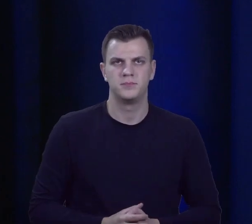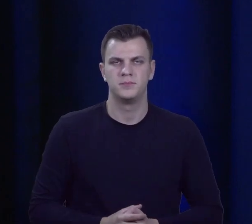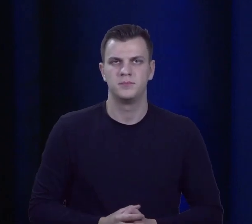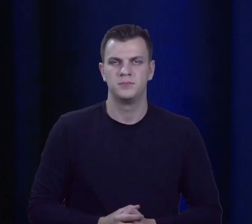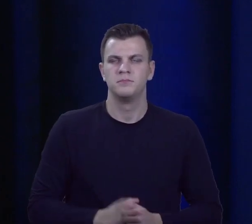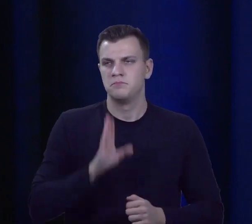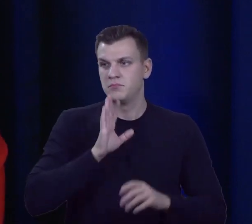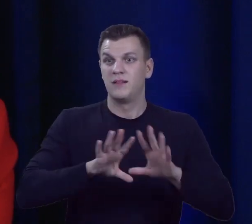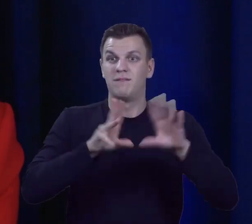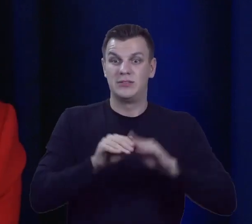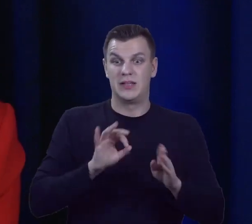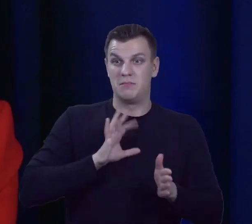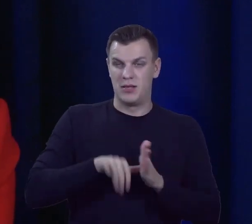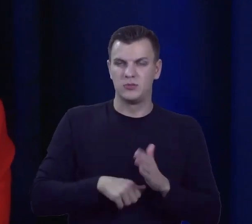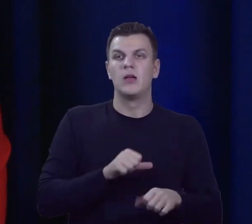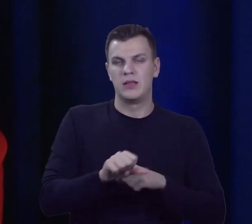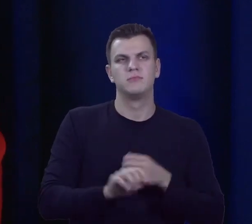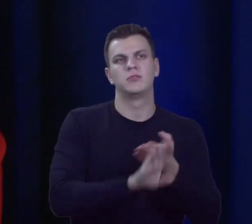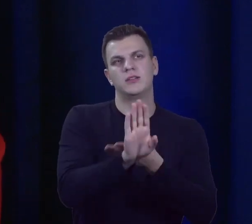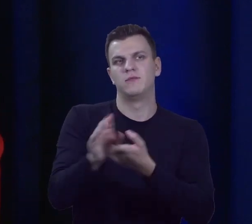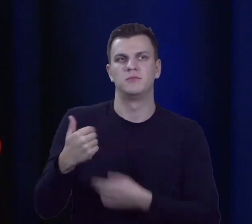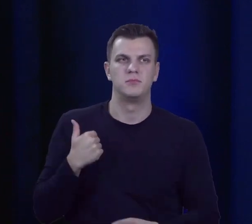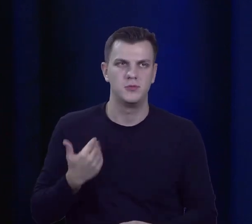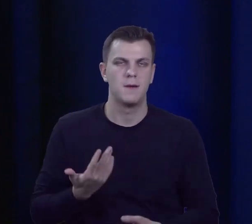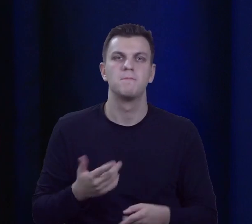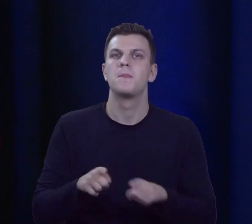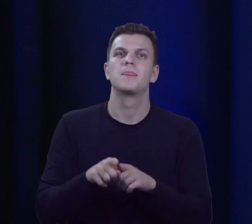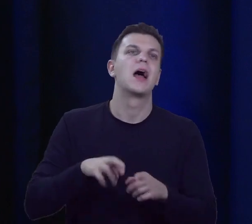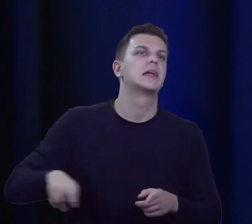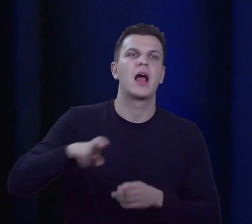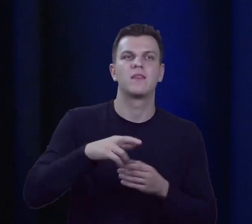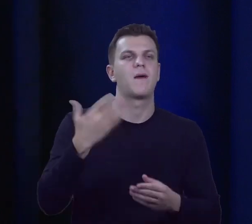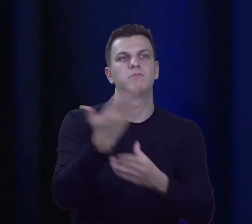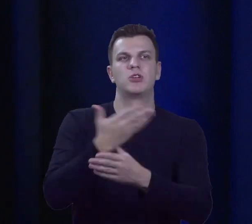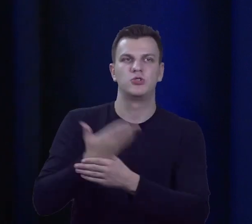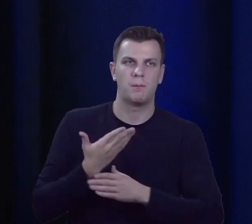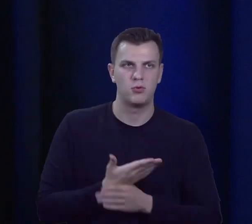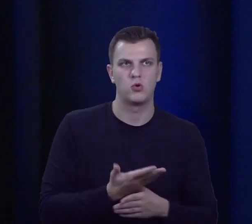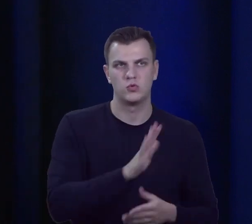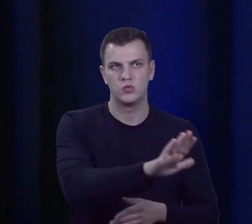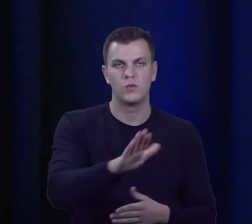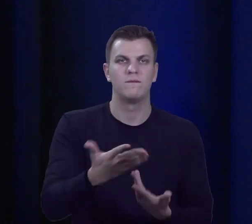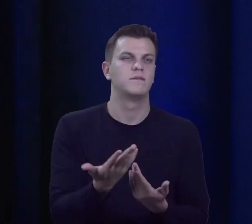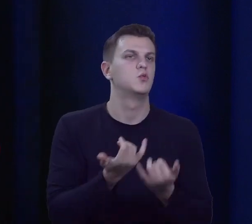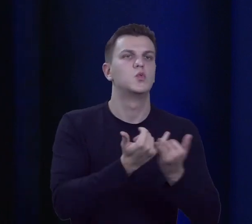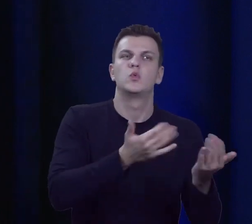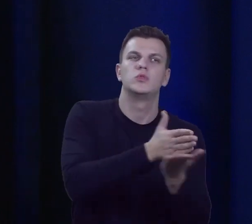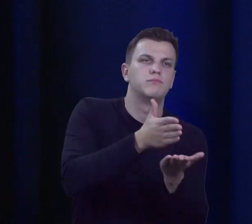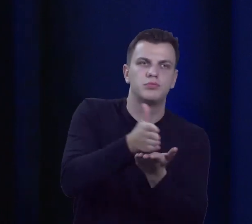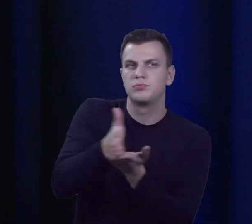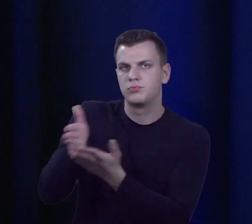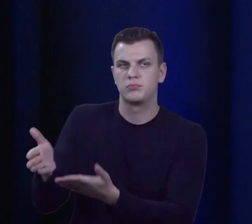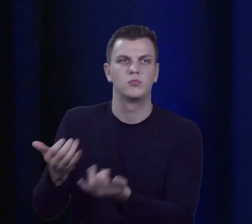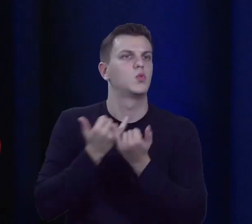odbywają. Rada przedsiębiorców, różnych przedsiębiorców, różnych dziedzin działających. I zmierzam do tego, że